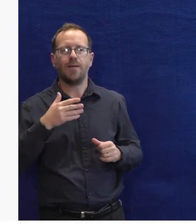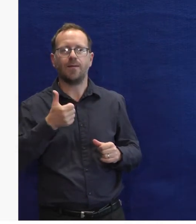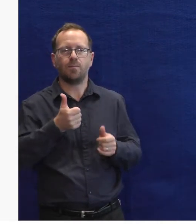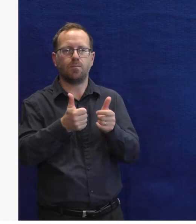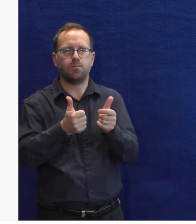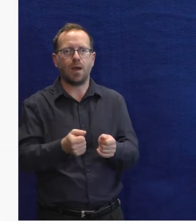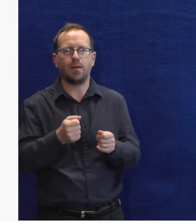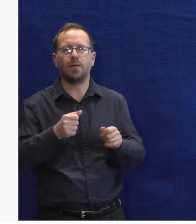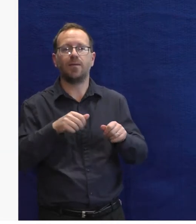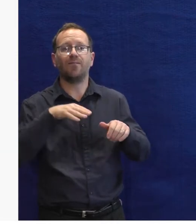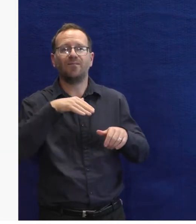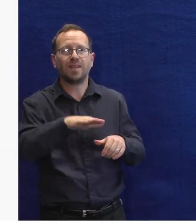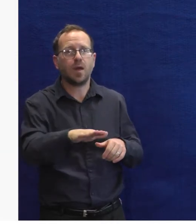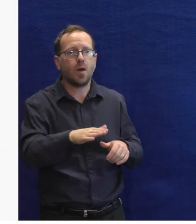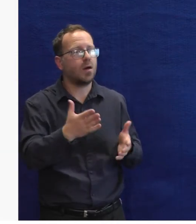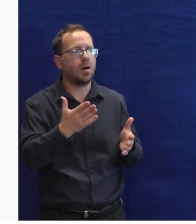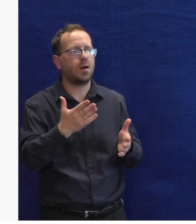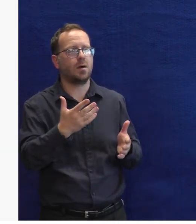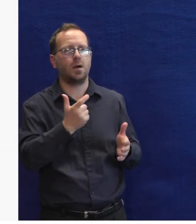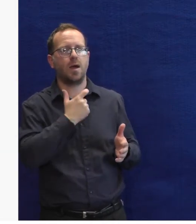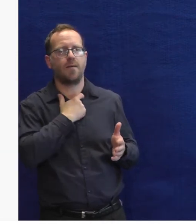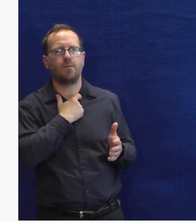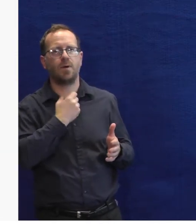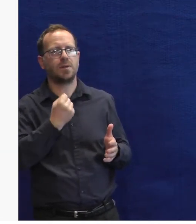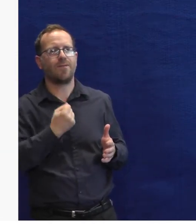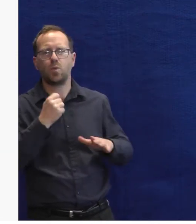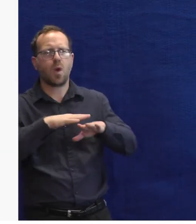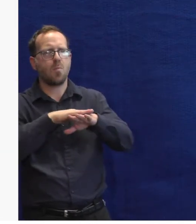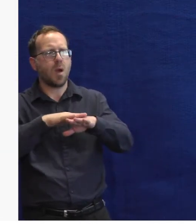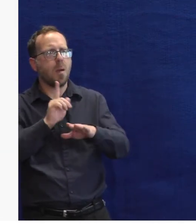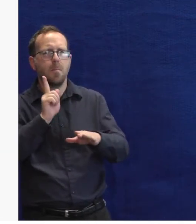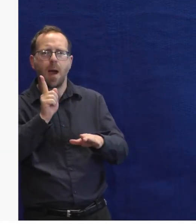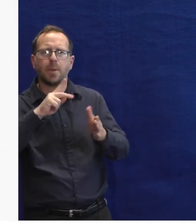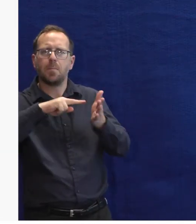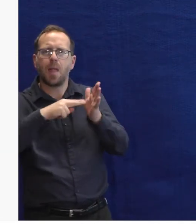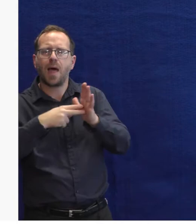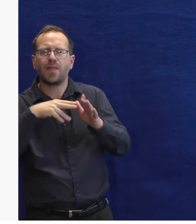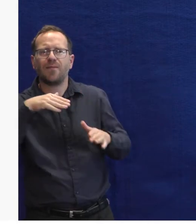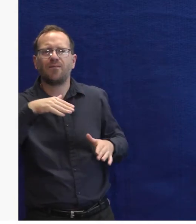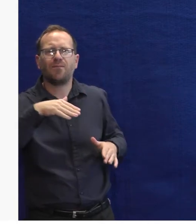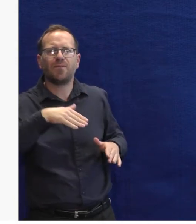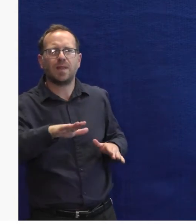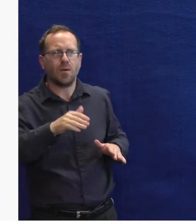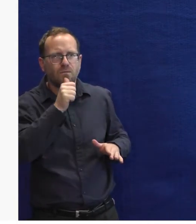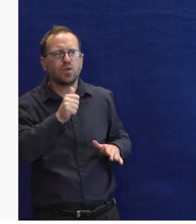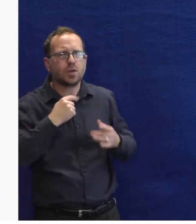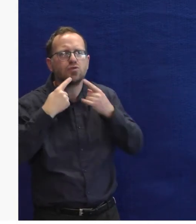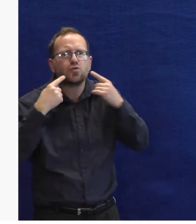video, ale to tady není. Tak já nevím, co to máme za verzi. Tak to mě moc mrzí, tady mělo být video.